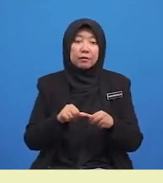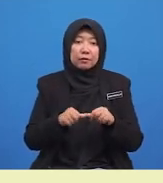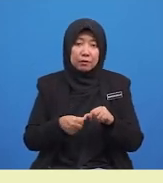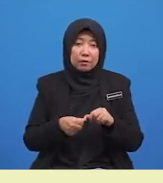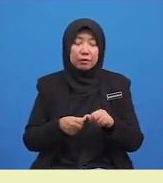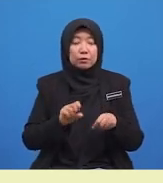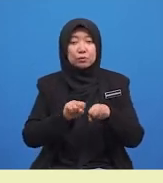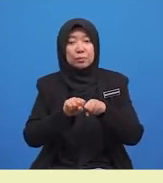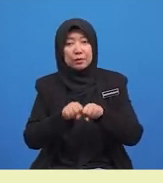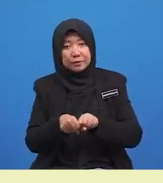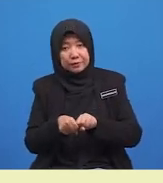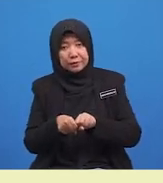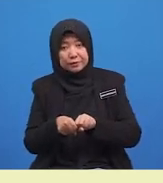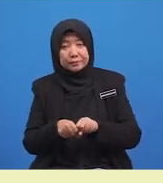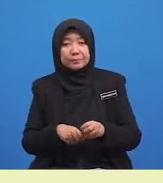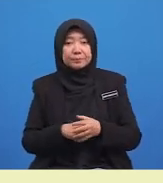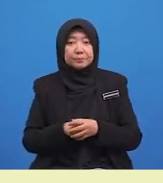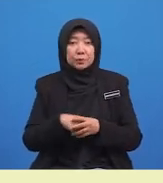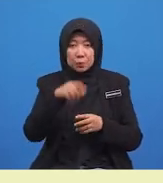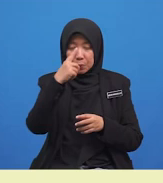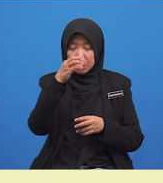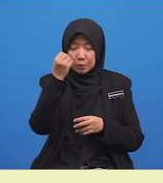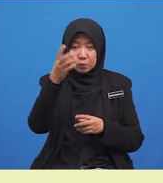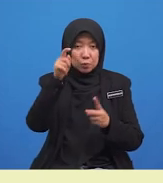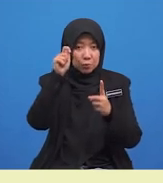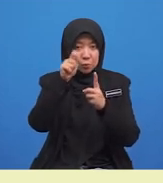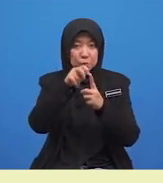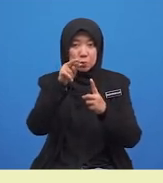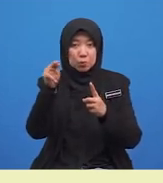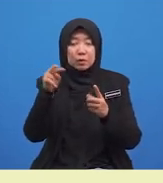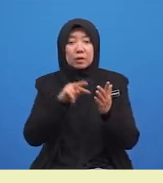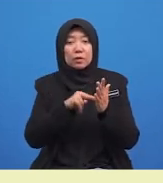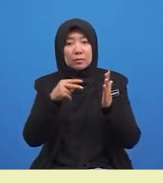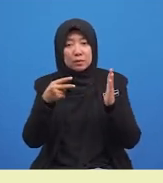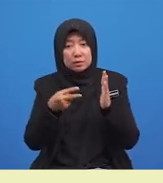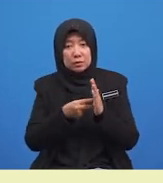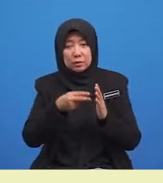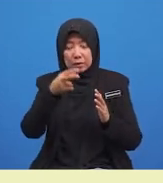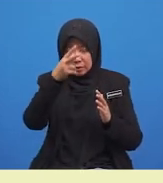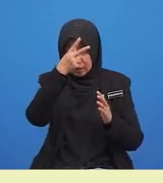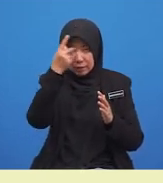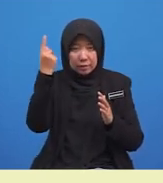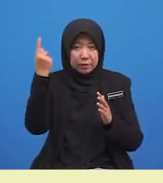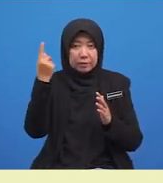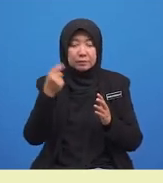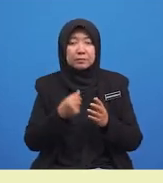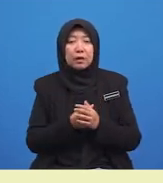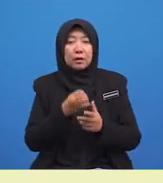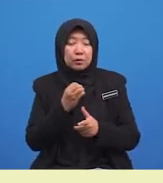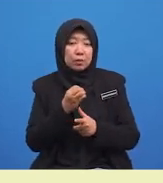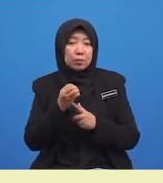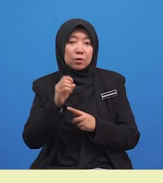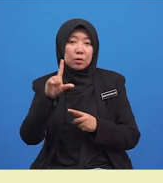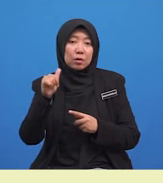supaya untuk menyatakan tujuan atau maksud. Kerana lantaran menunjukkan